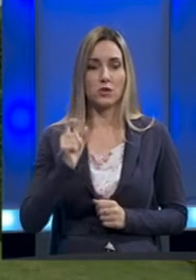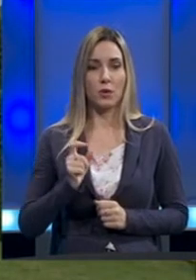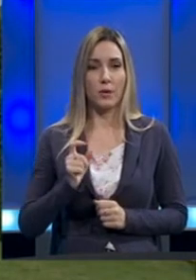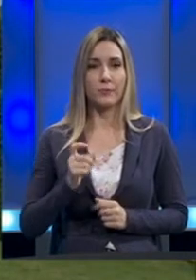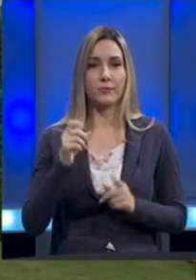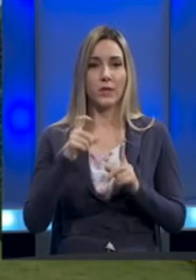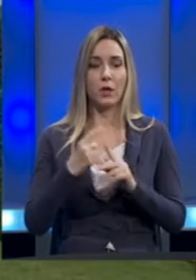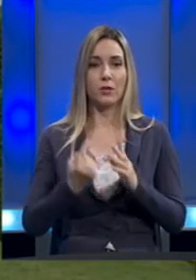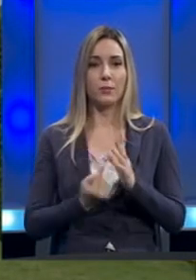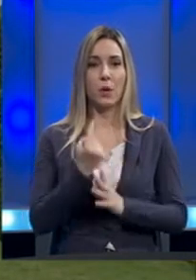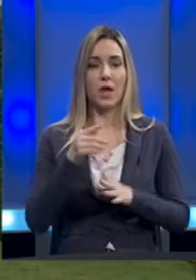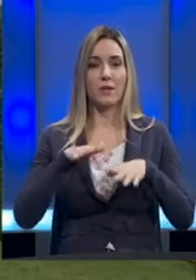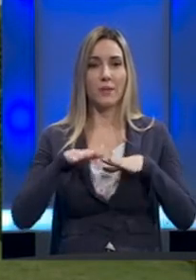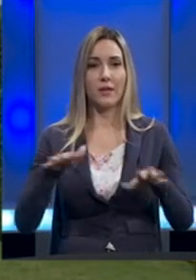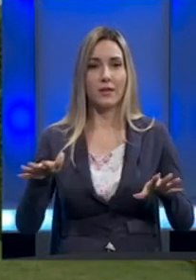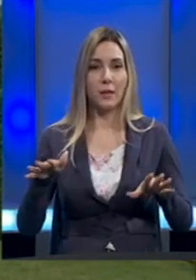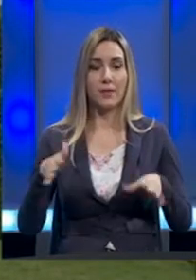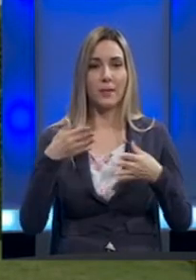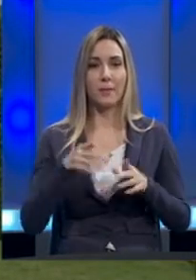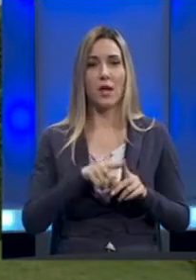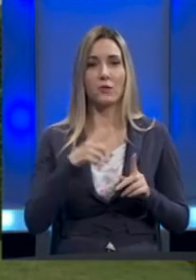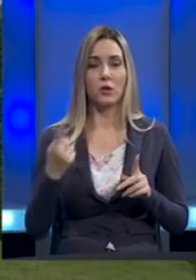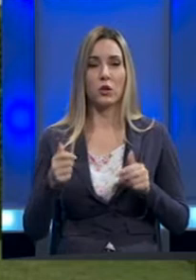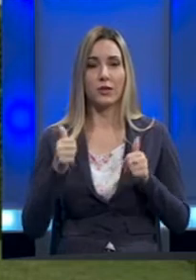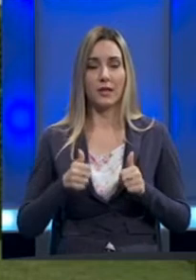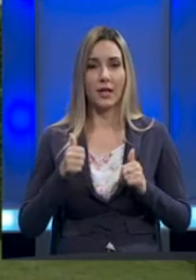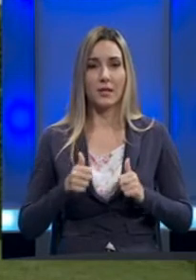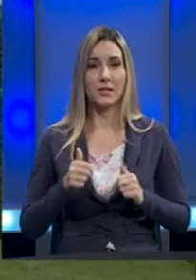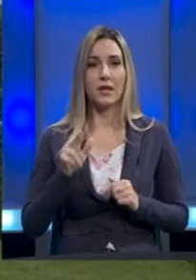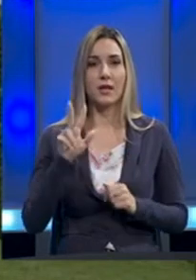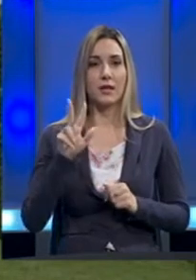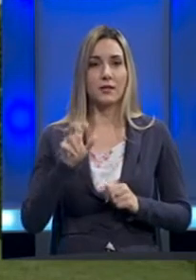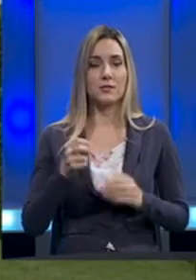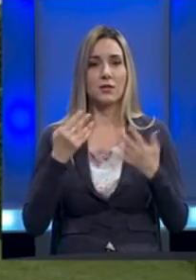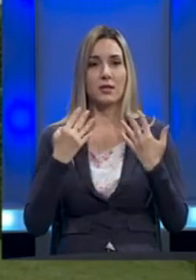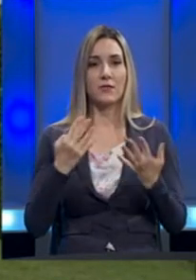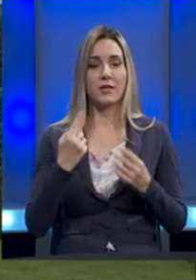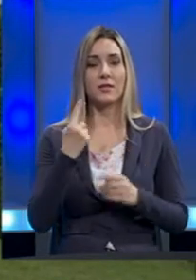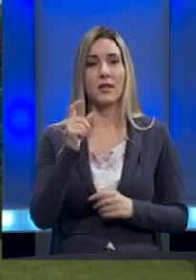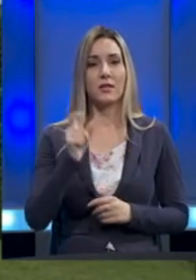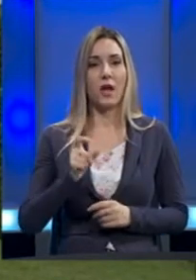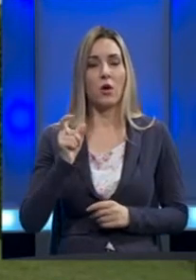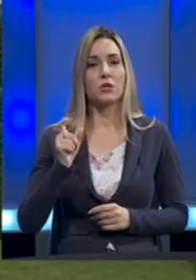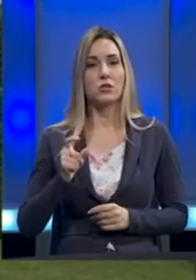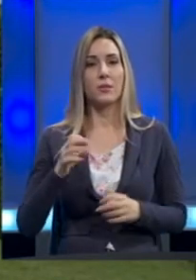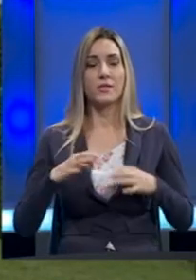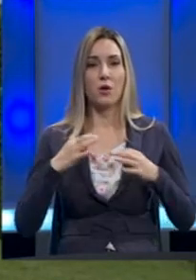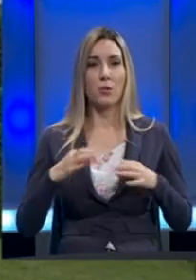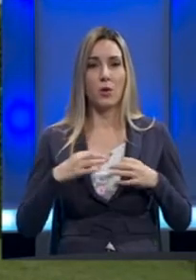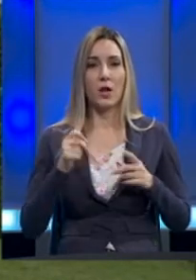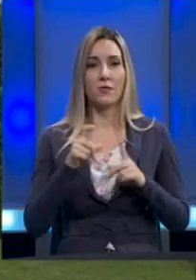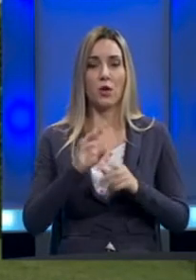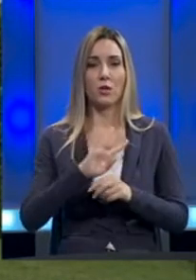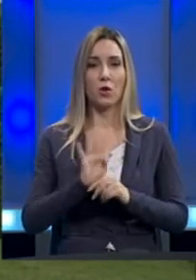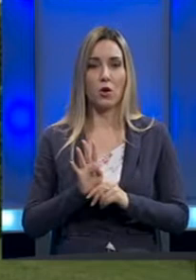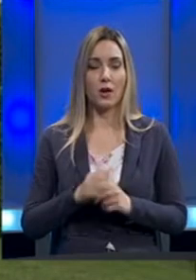Od pojave pandemije, pa evo do danas, 391 osoba se oporavila od